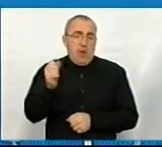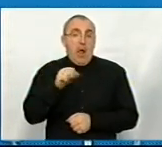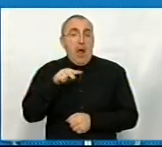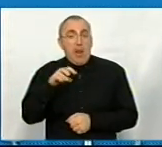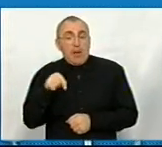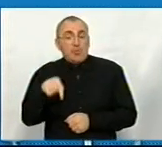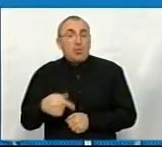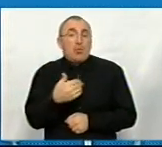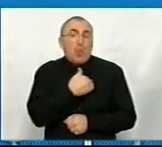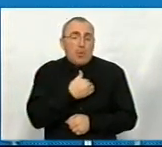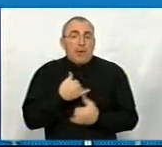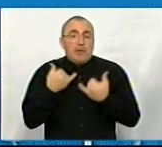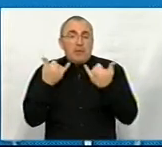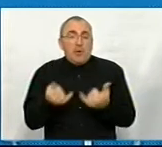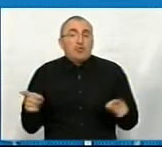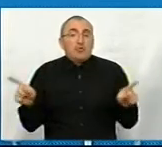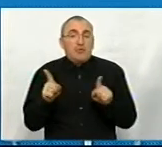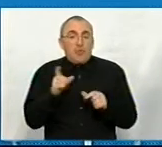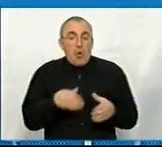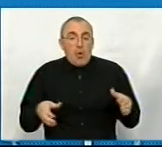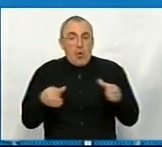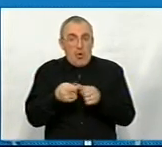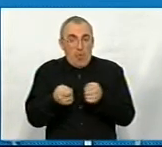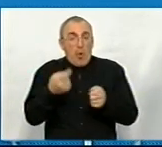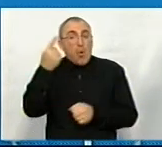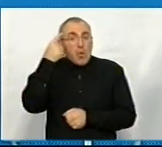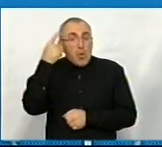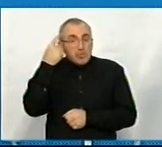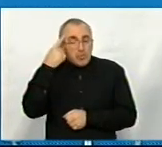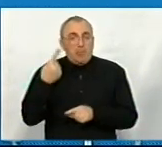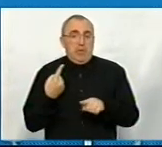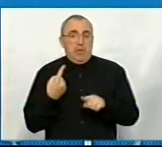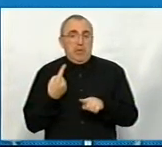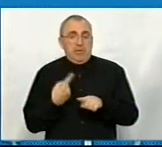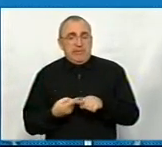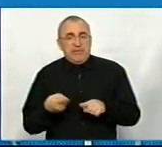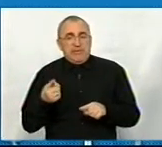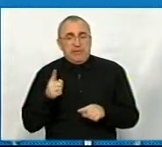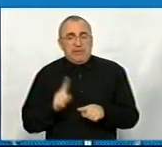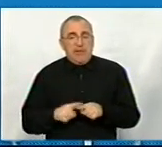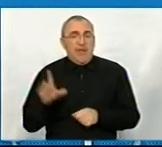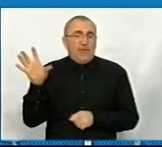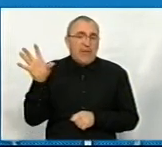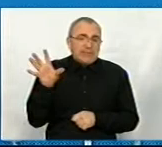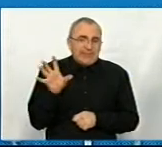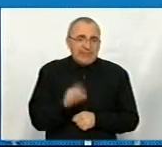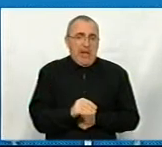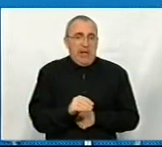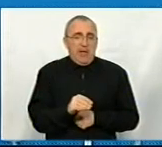ж тут хочеться для того, щоб громади розуміли це все і